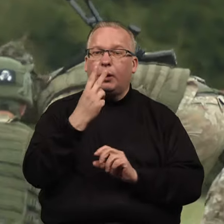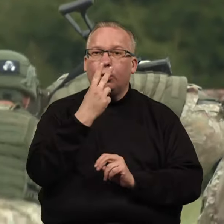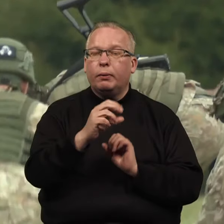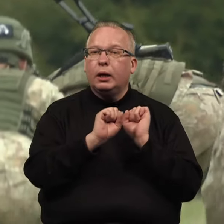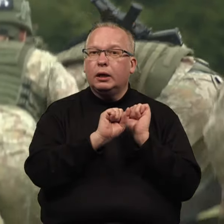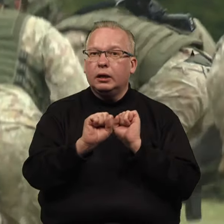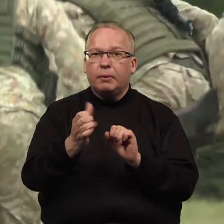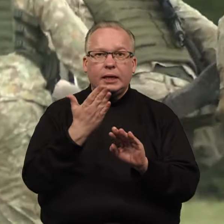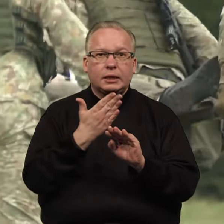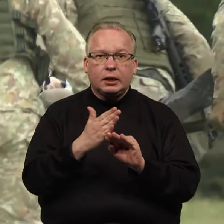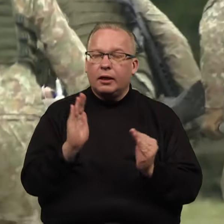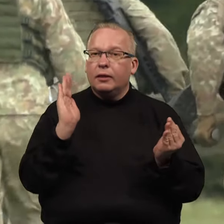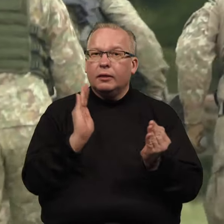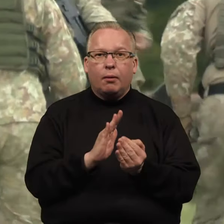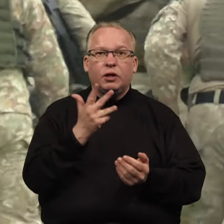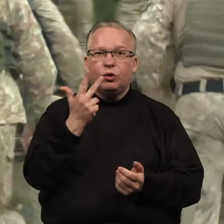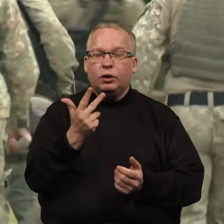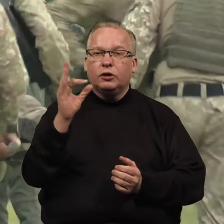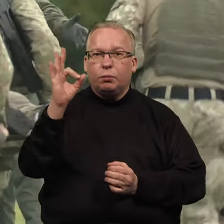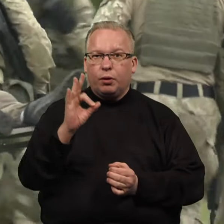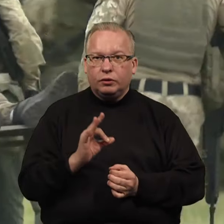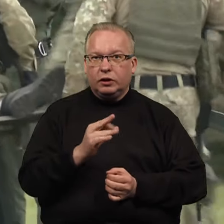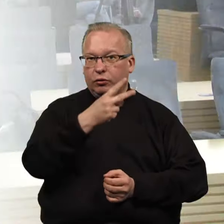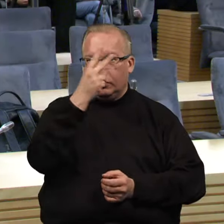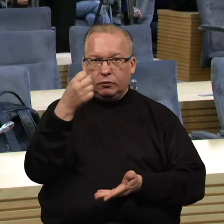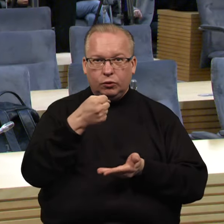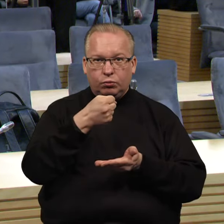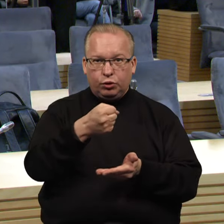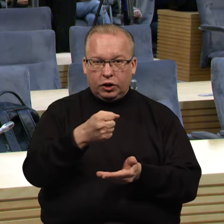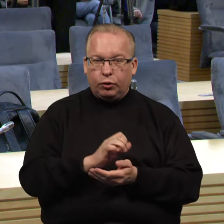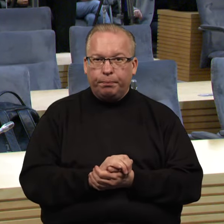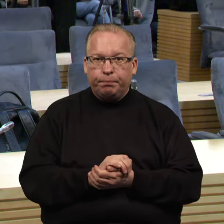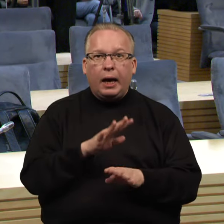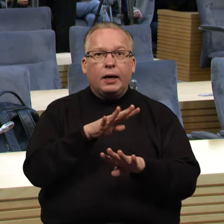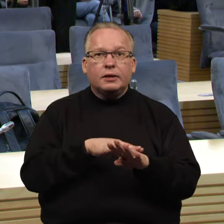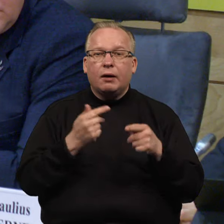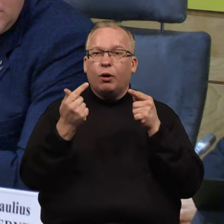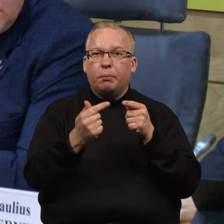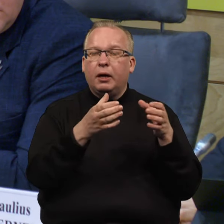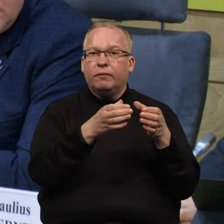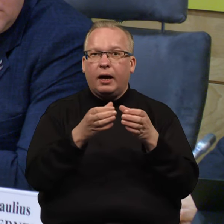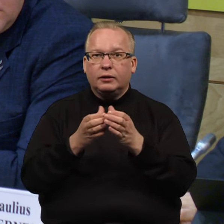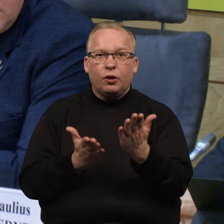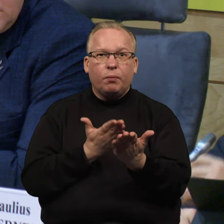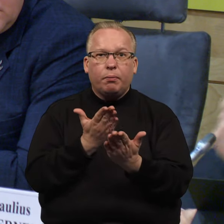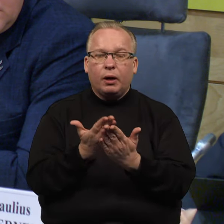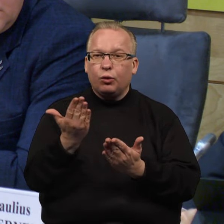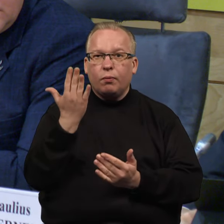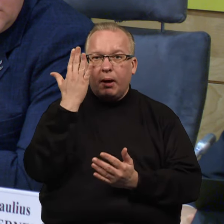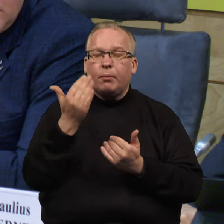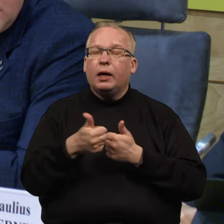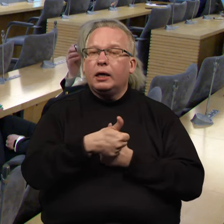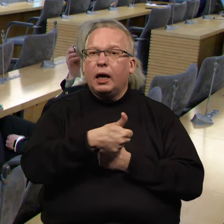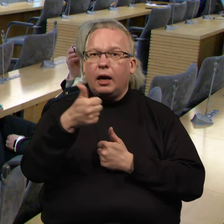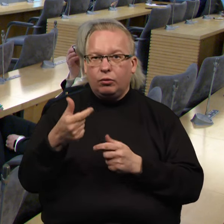gynybai skirti ne mažiau kaip 3 procentus bendrojo vidaus produkto. Seimo opozicinės frakcijos pristatė jų manimų geriausius